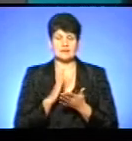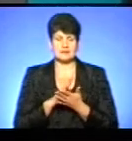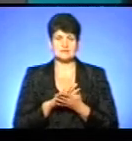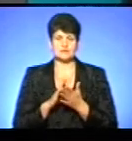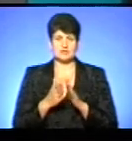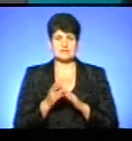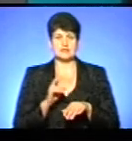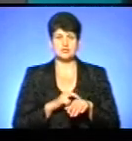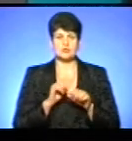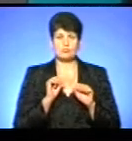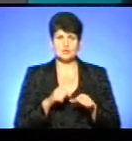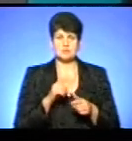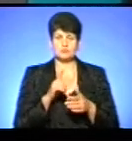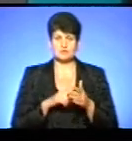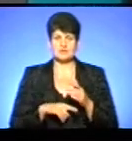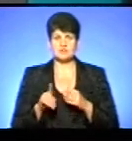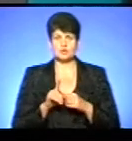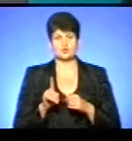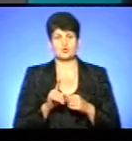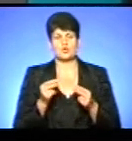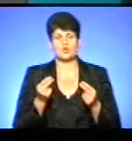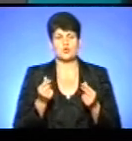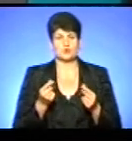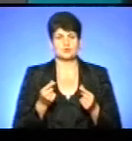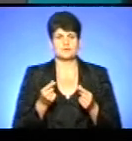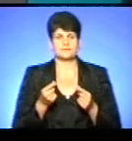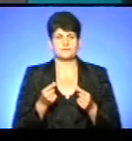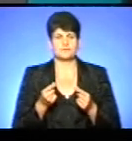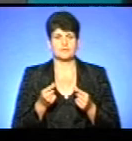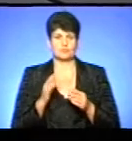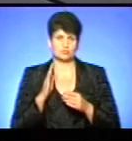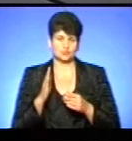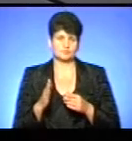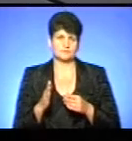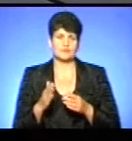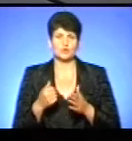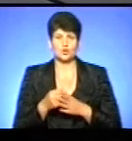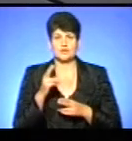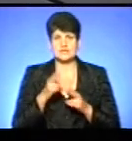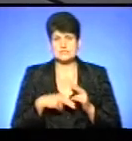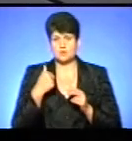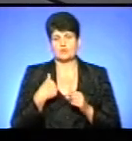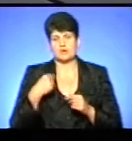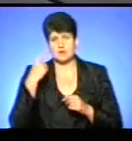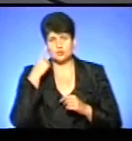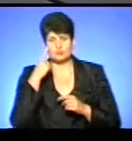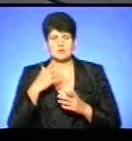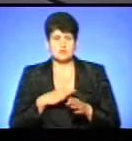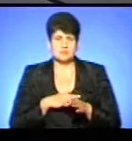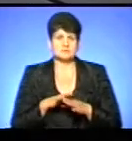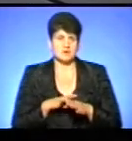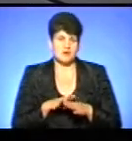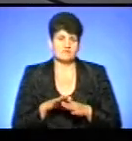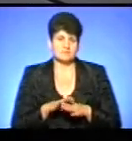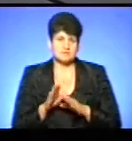лікарями. Чи можна сподіватися, що все-таки гроші будуть заплачені медичною? Я думаю, що до кінця року ми справимося з нашим. У нас